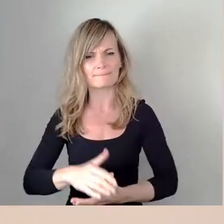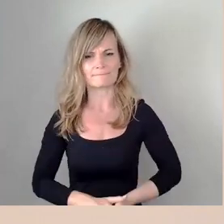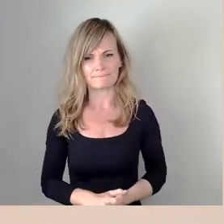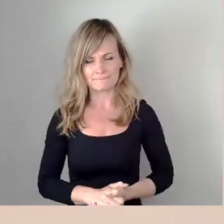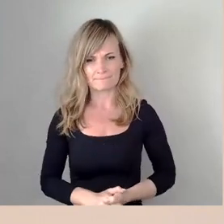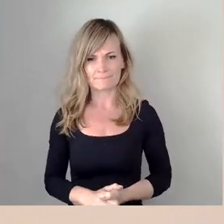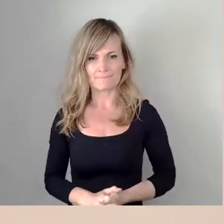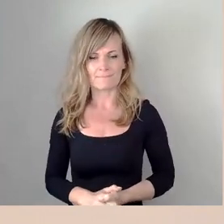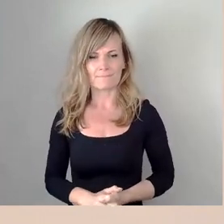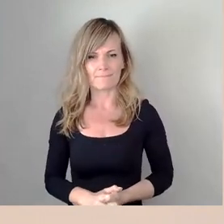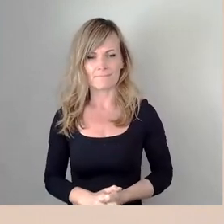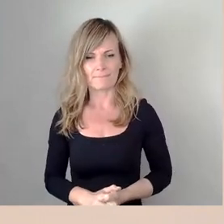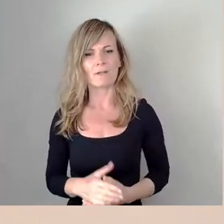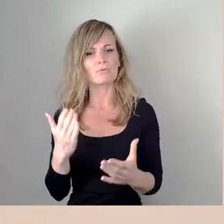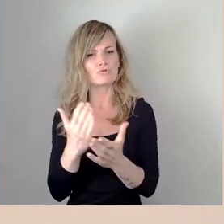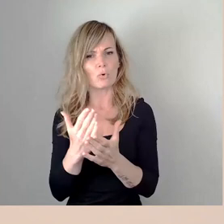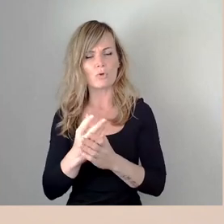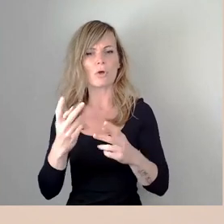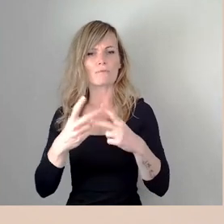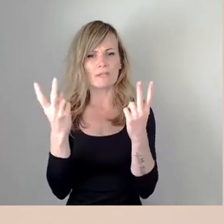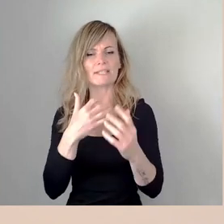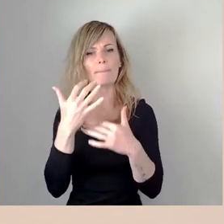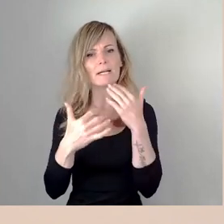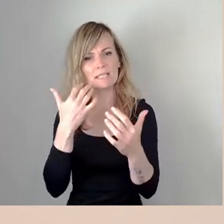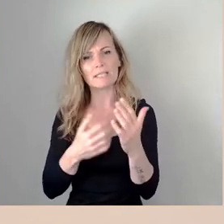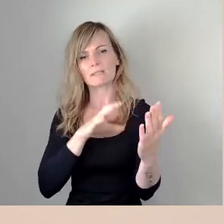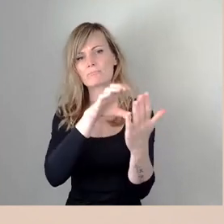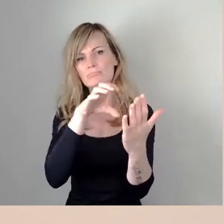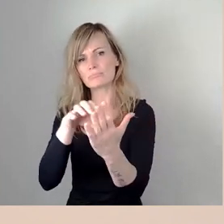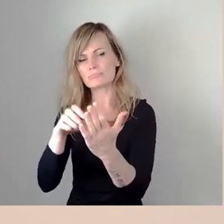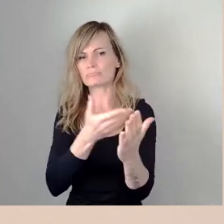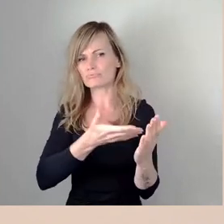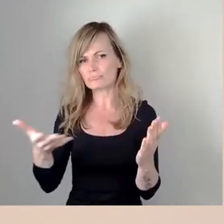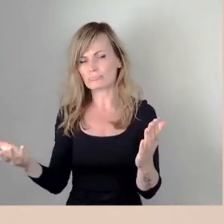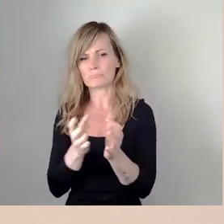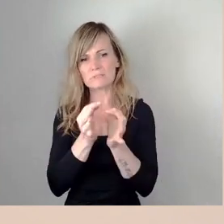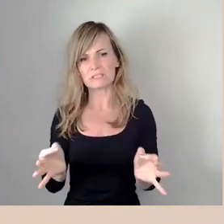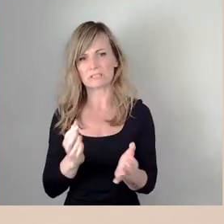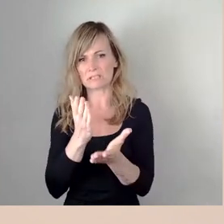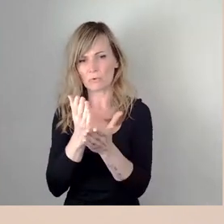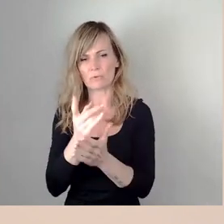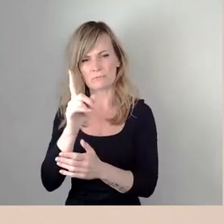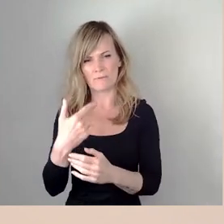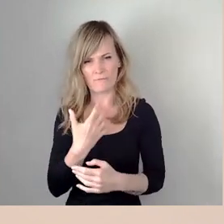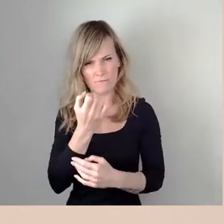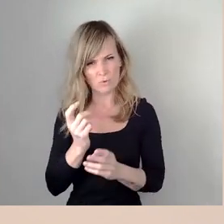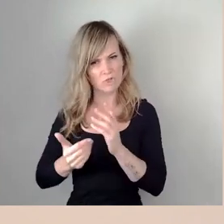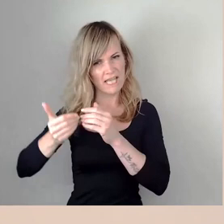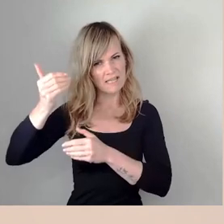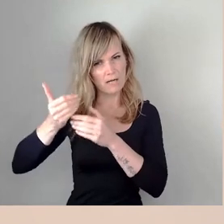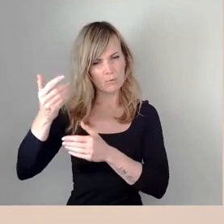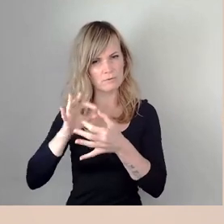Gegenstand öffentlicher Berichterstattung ausführlich, ob er wünscht, nochmal den rechtlichen Hintergrund für die